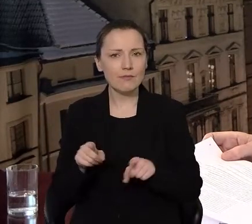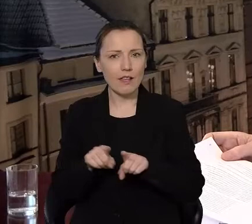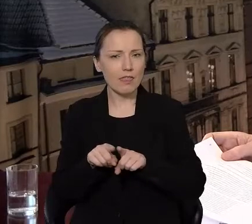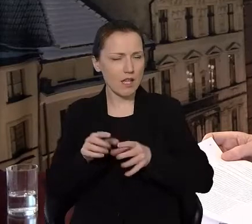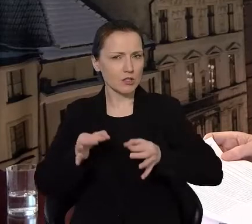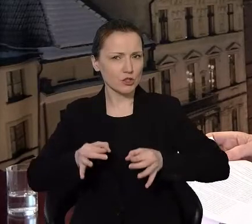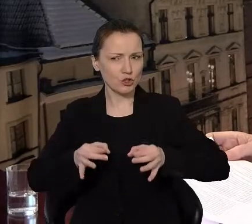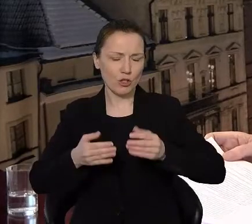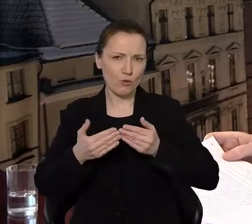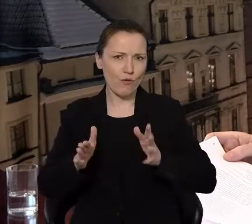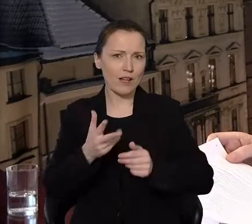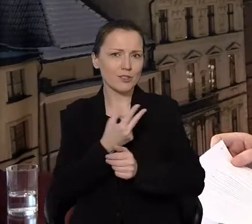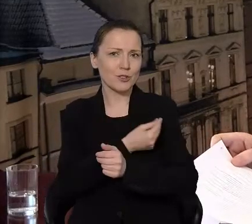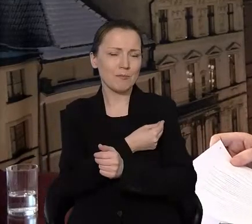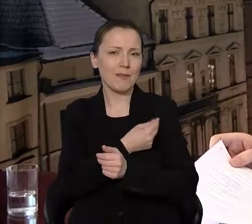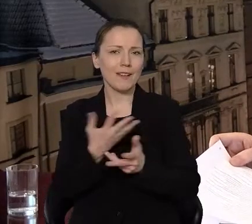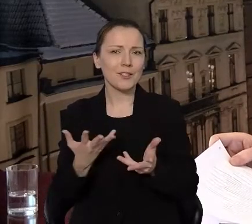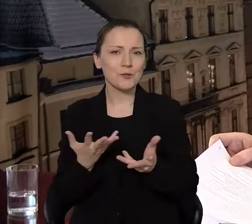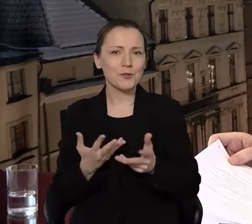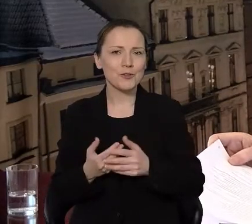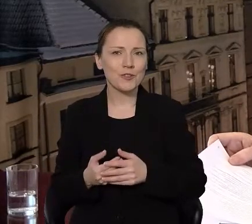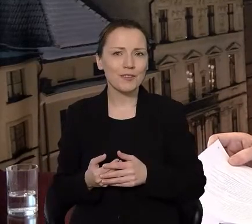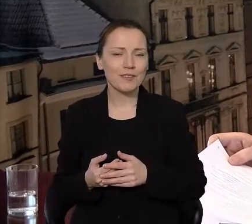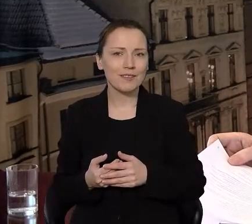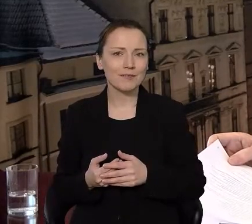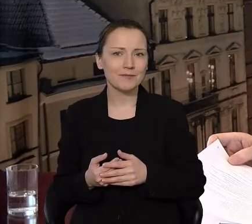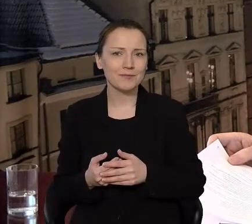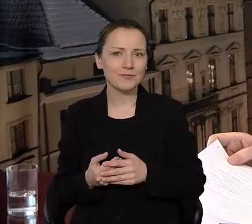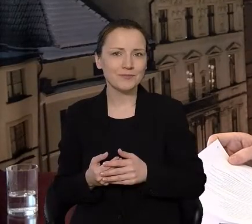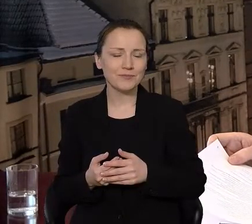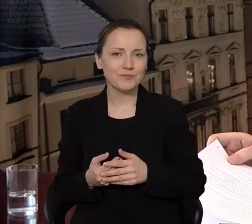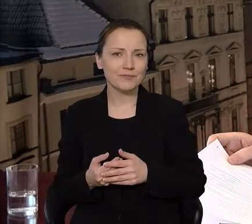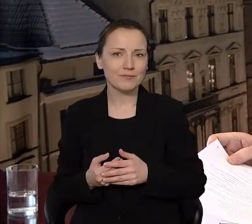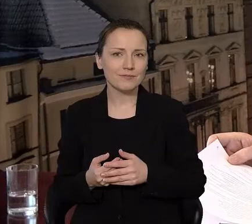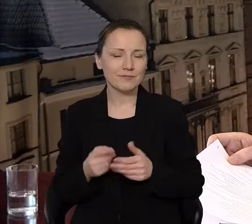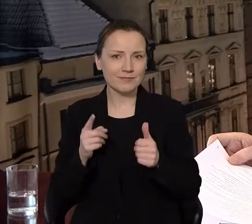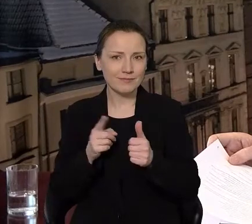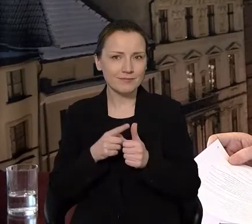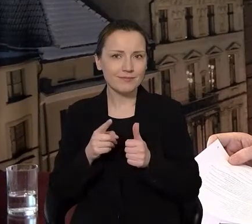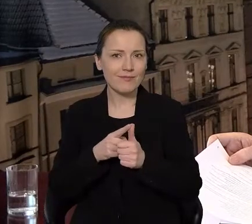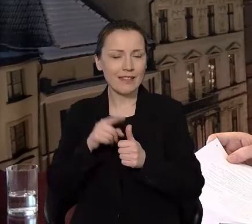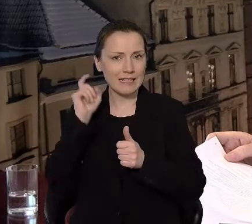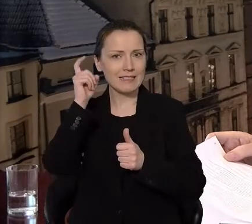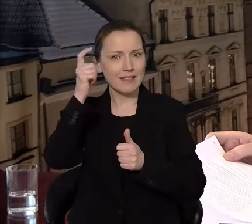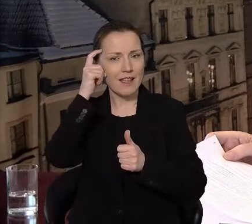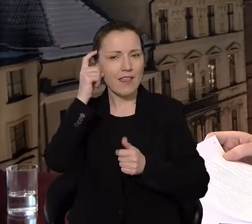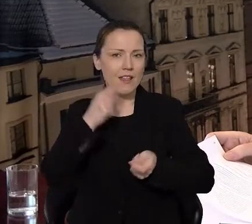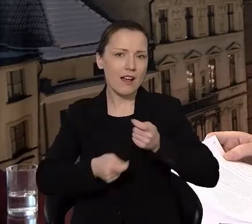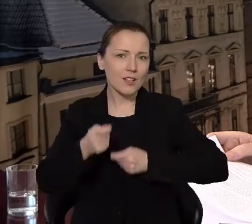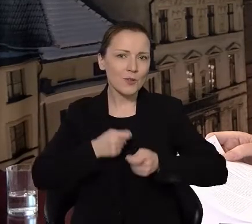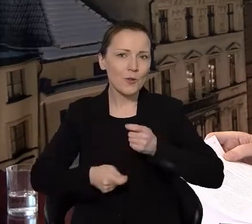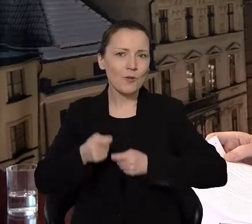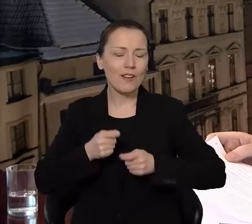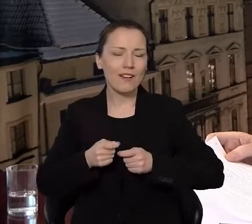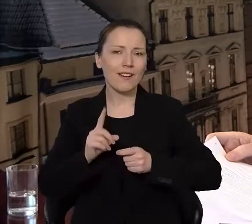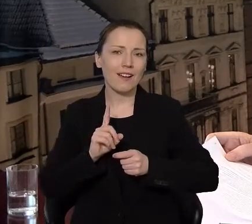dzisiejszym, chociażby w obiektach, również i w obiektach takich jak galerie handlowe, ale